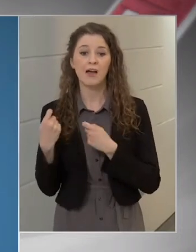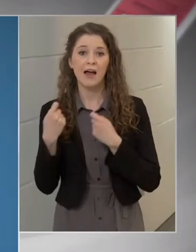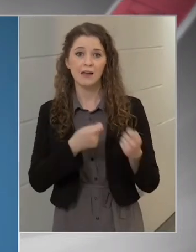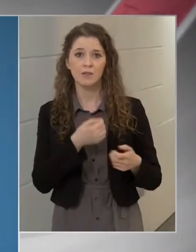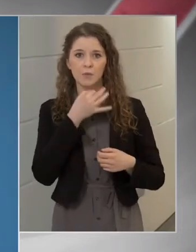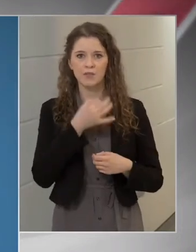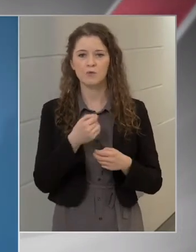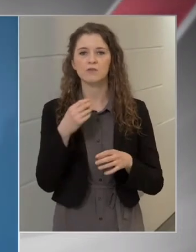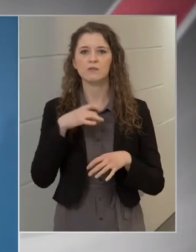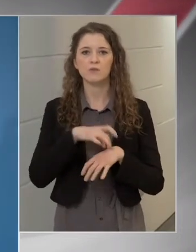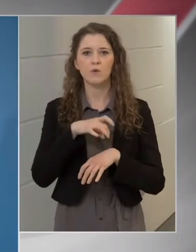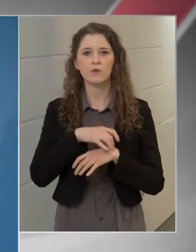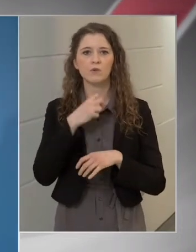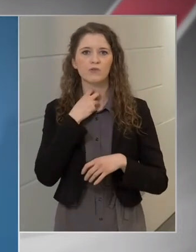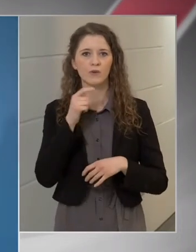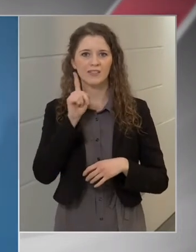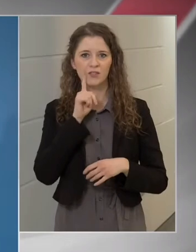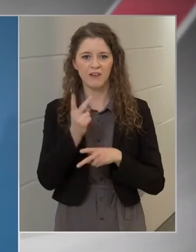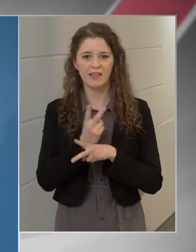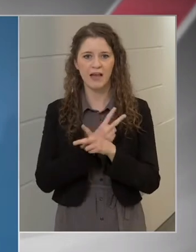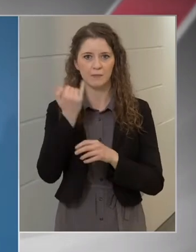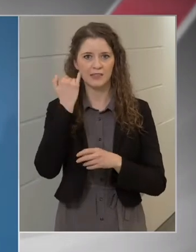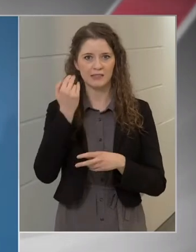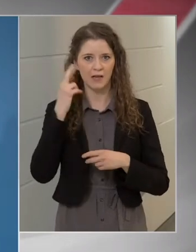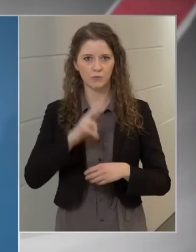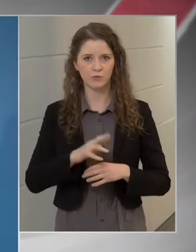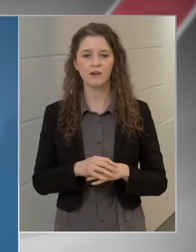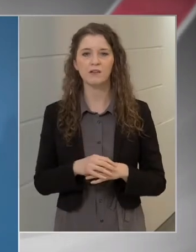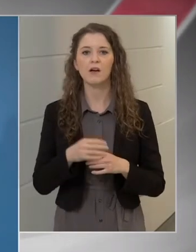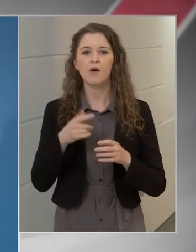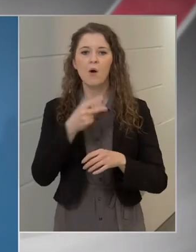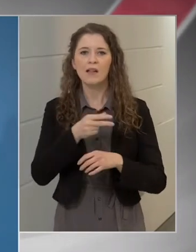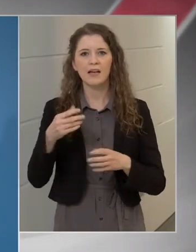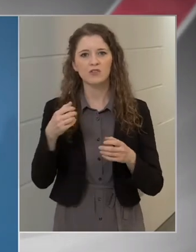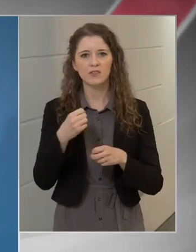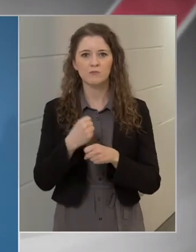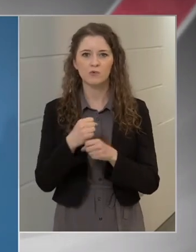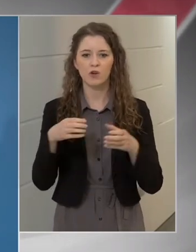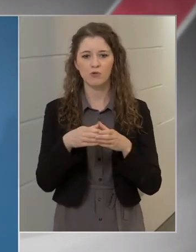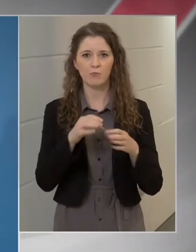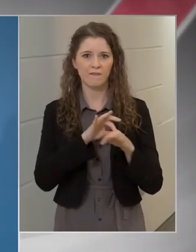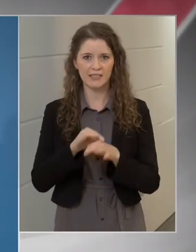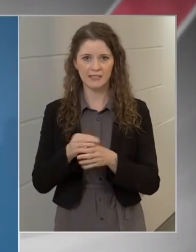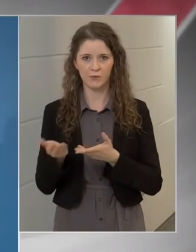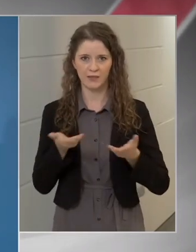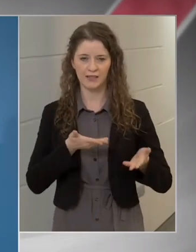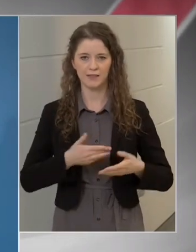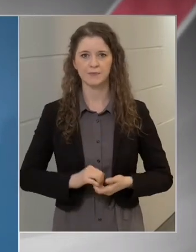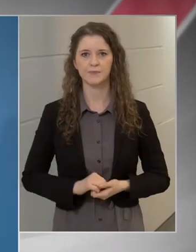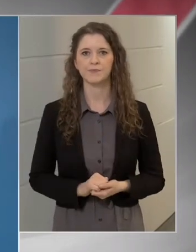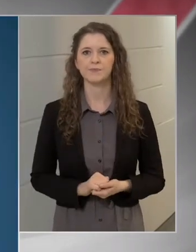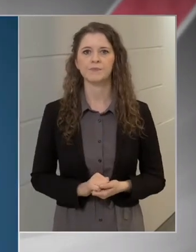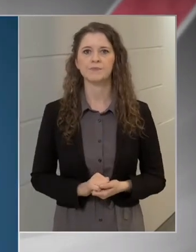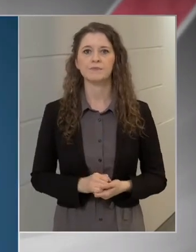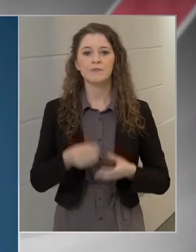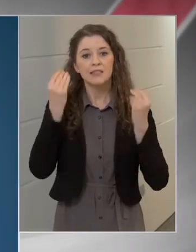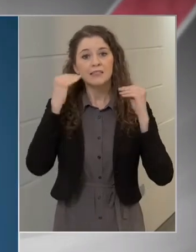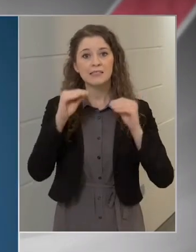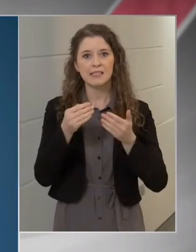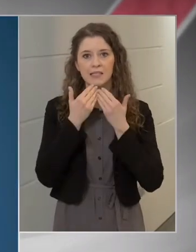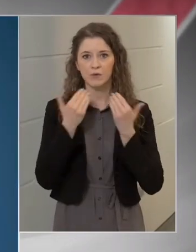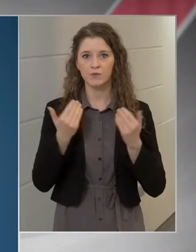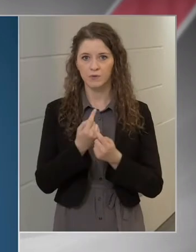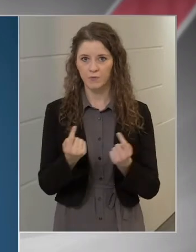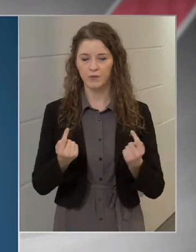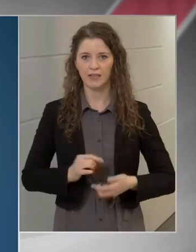szót dr. György István államtitkár úrnak, az oltási munkacsoport vezetőjének. Tisztelettel köszöntöm Önöket!